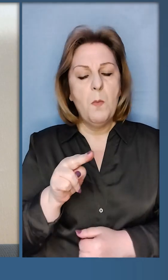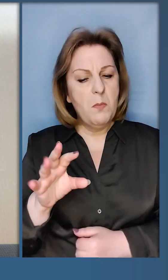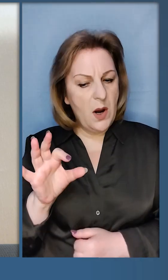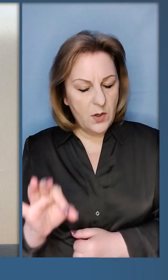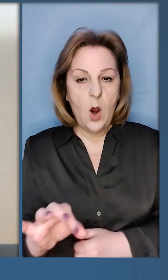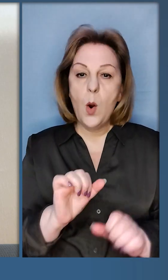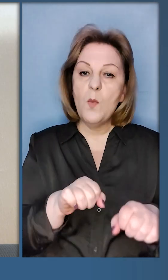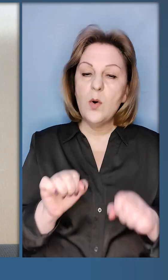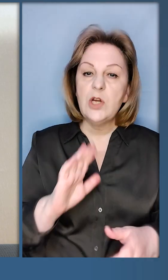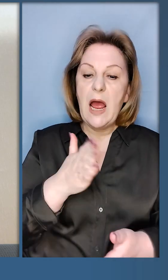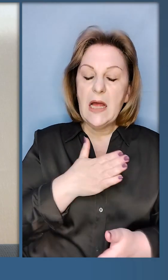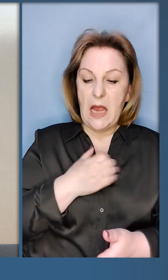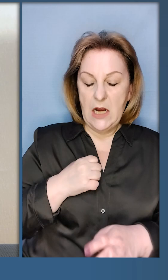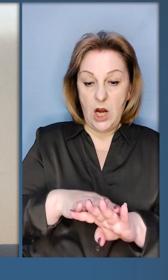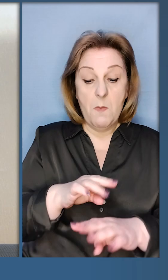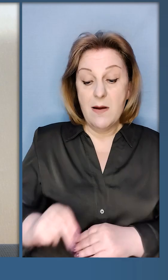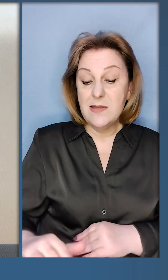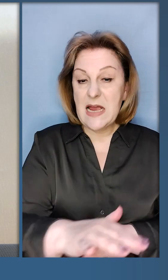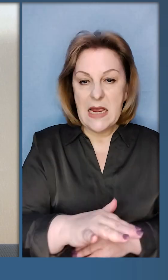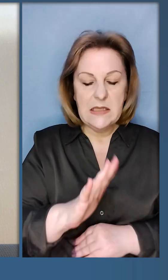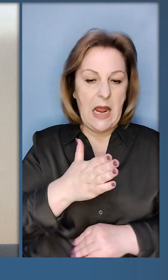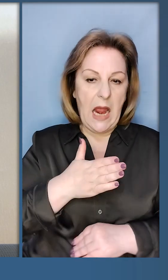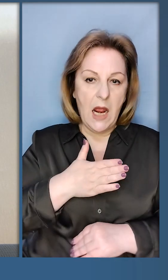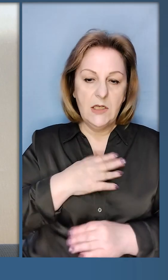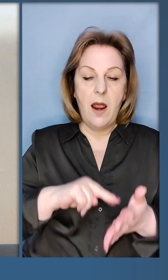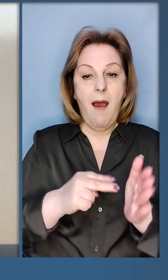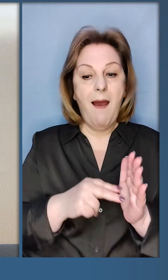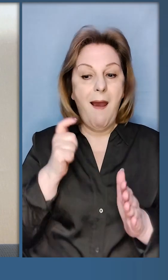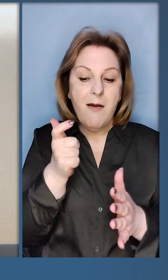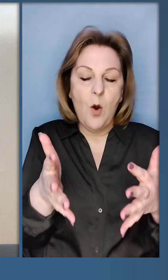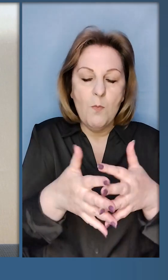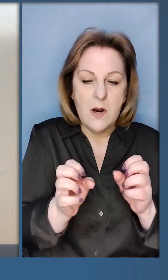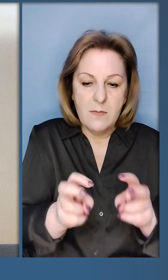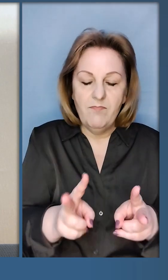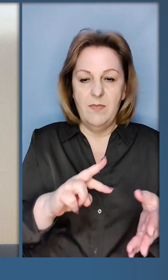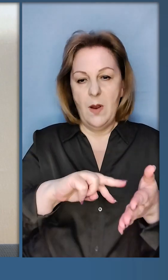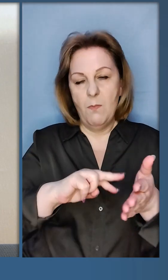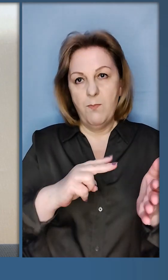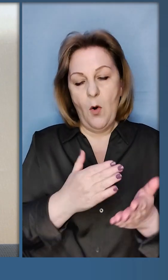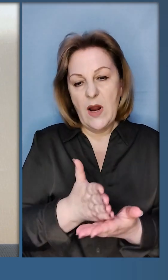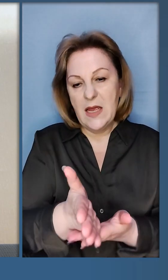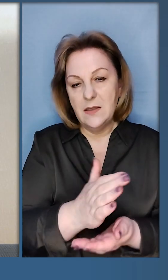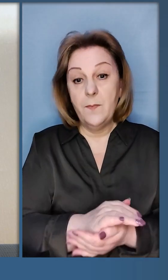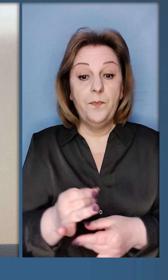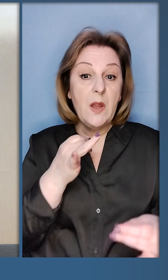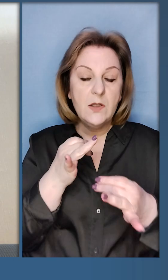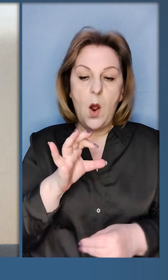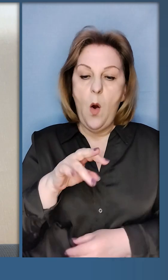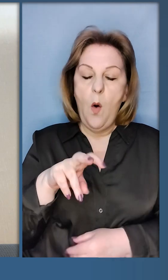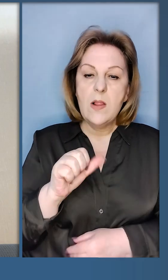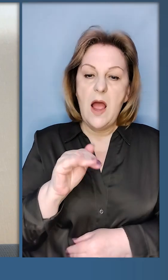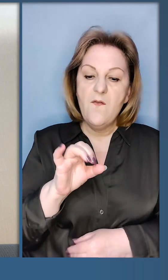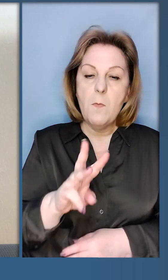захисту. Це і ППО, можливості нашої армії на землі, наші економіки, наші політики.